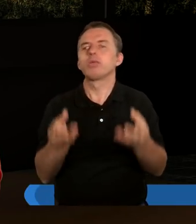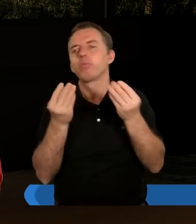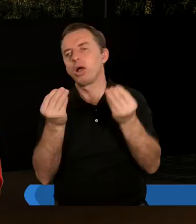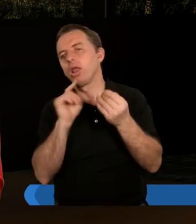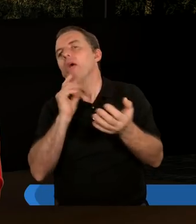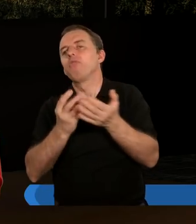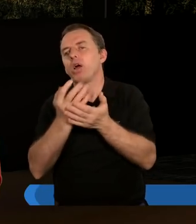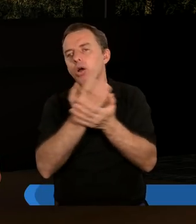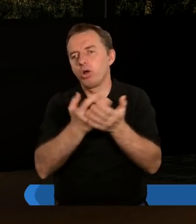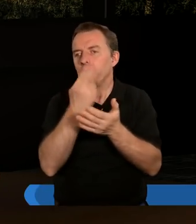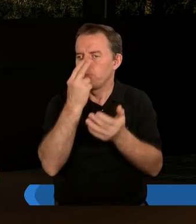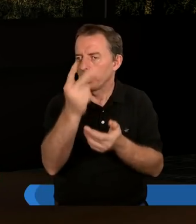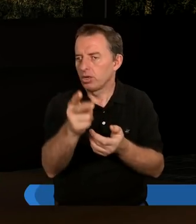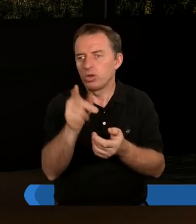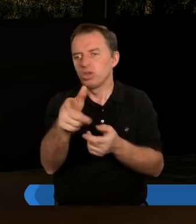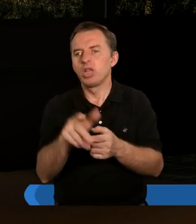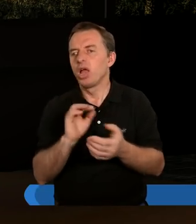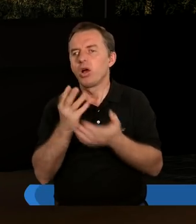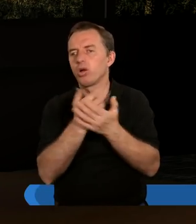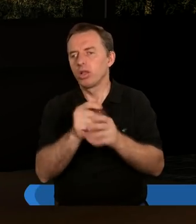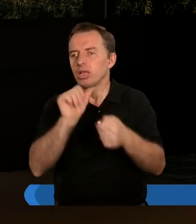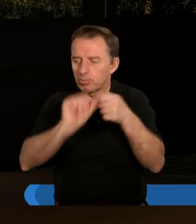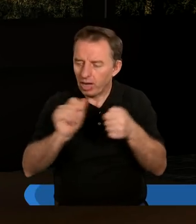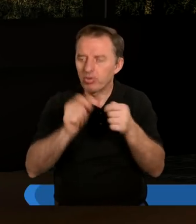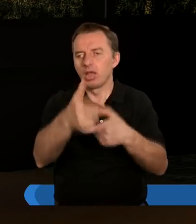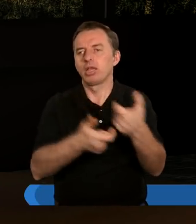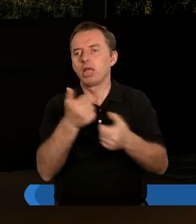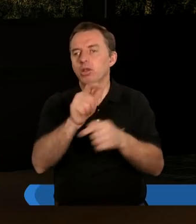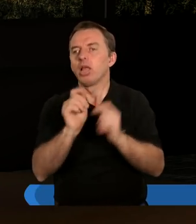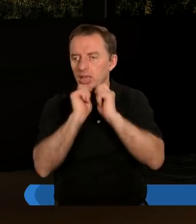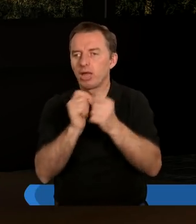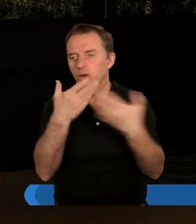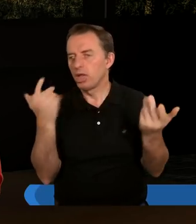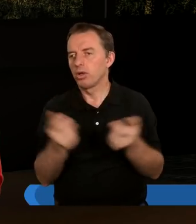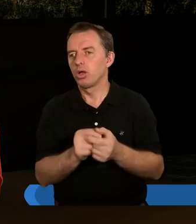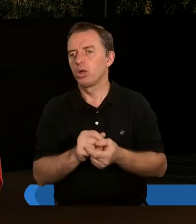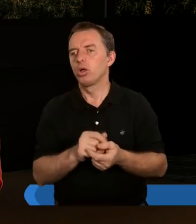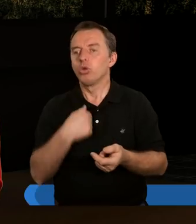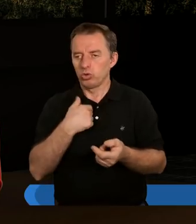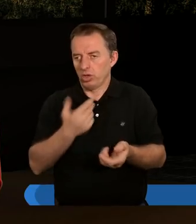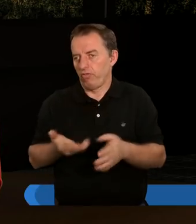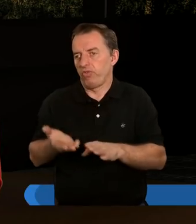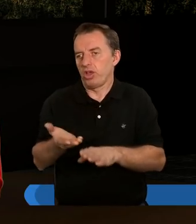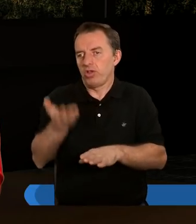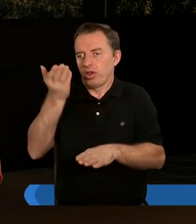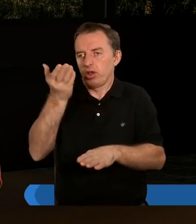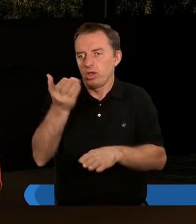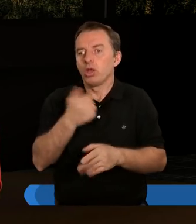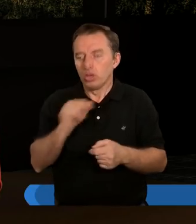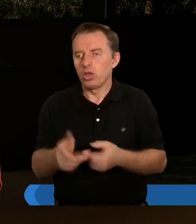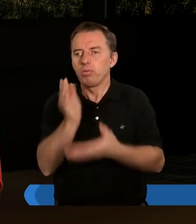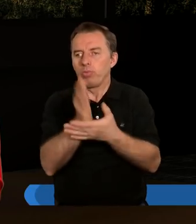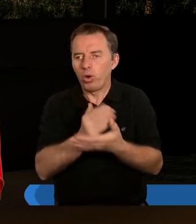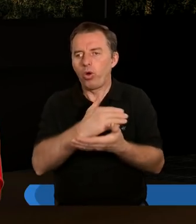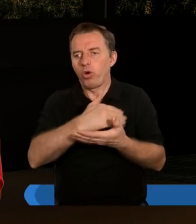wspaniały i go wykorzystuję, patrzę na kogoś, kto się niekoniecznie sprawdza w czymkolwiek i nie ma w niczym darów, to czuję wyższość i też